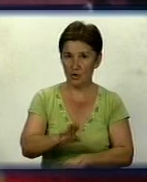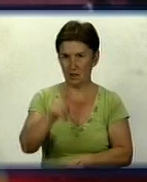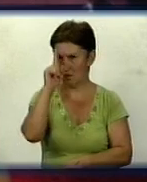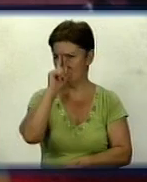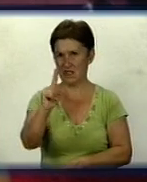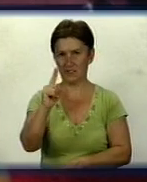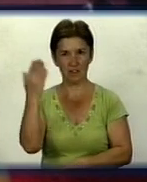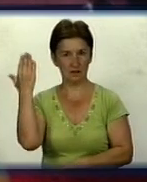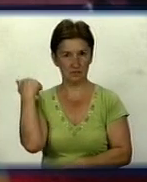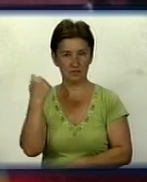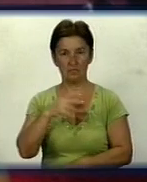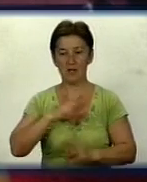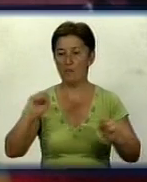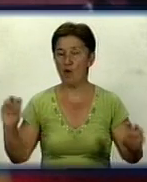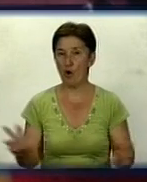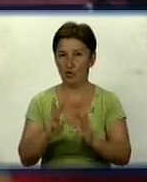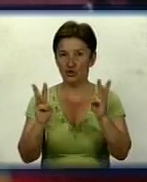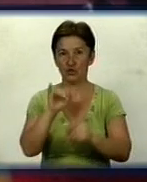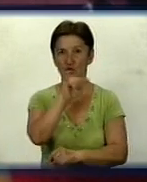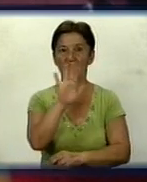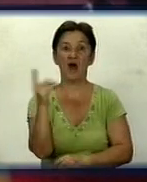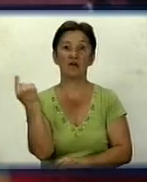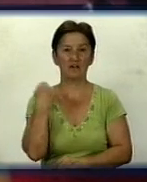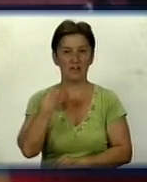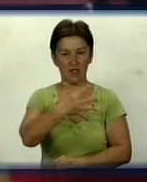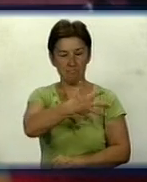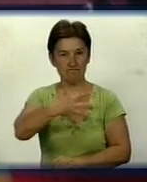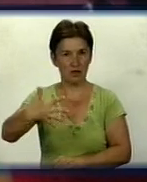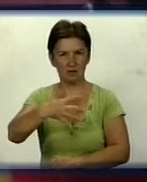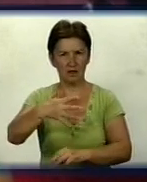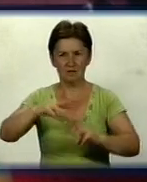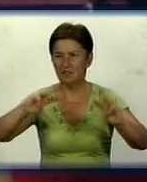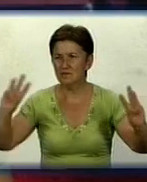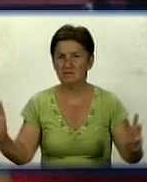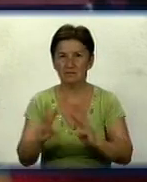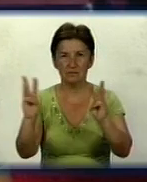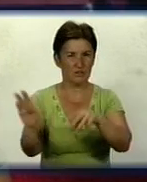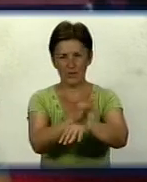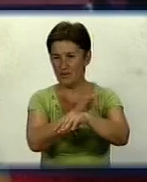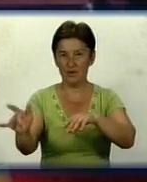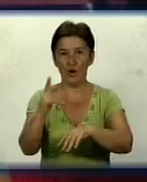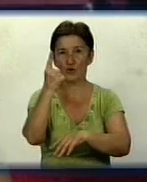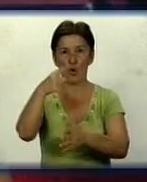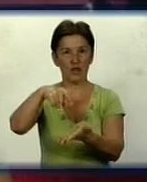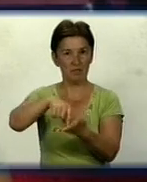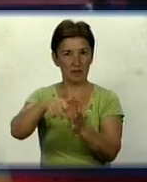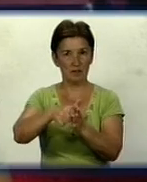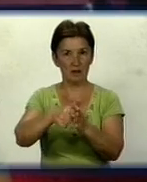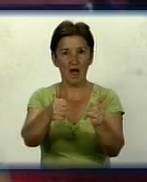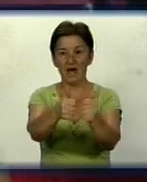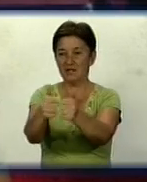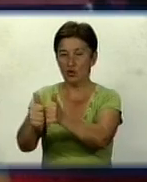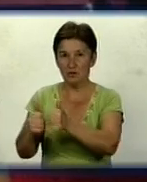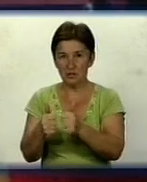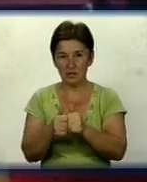пожежа з людськими жертвами. Тоді у Кіровоградській п'ятиповерхівці вщент вигоріла однокімнатна квартира. Декілька сусідніх помешкань